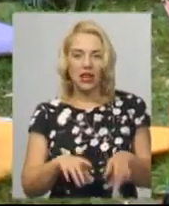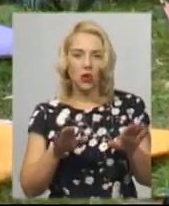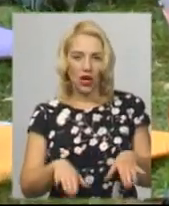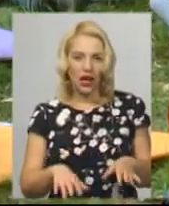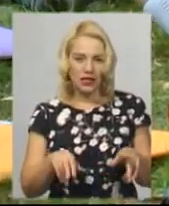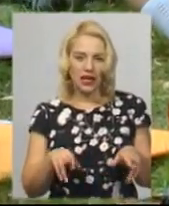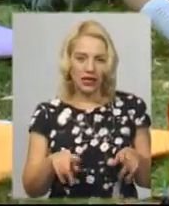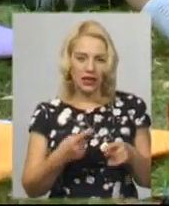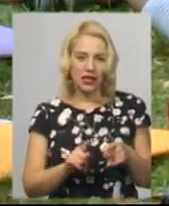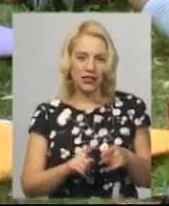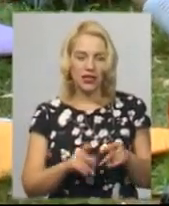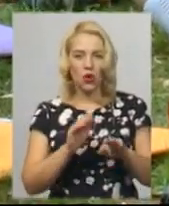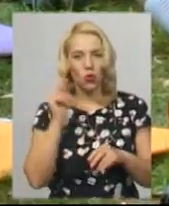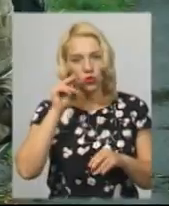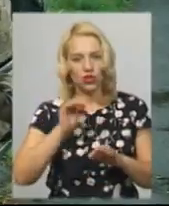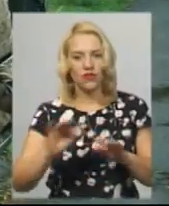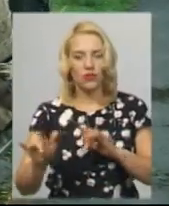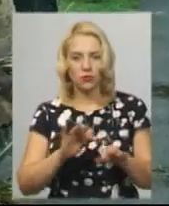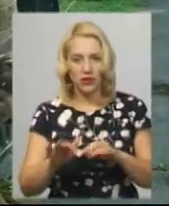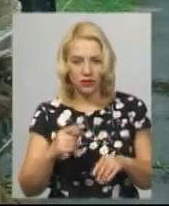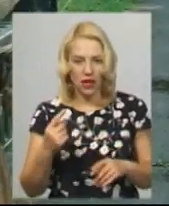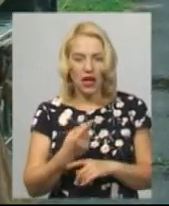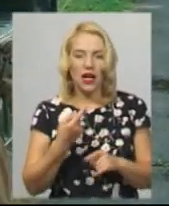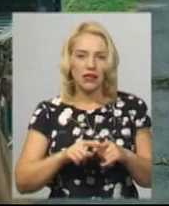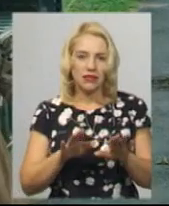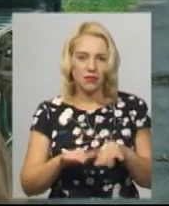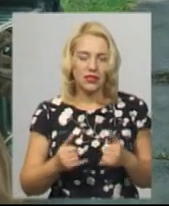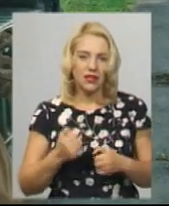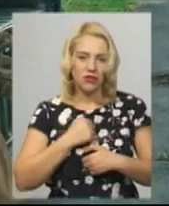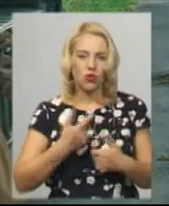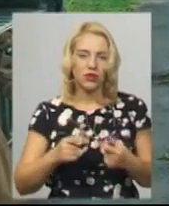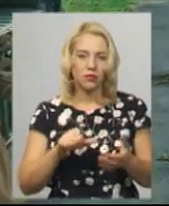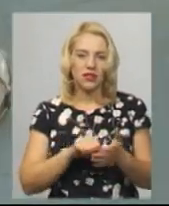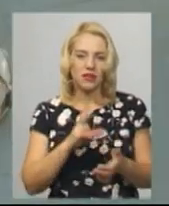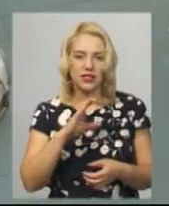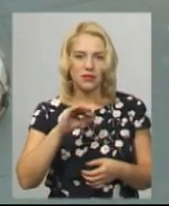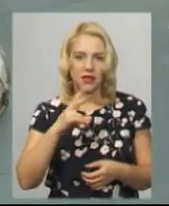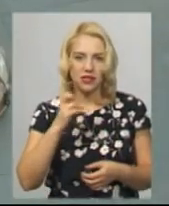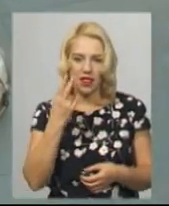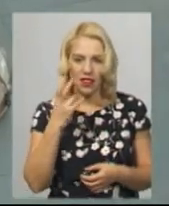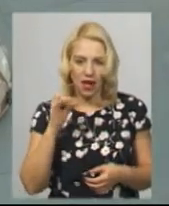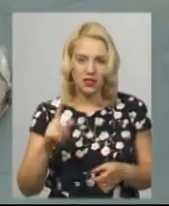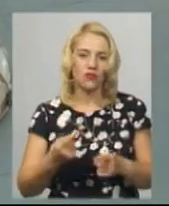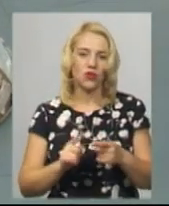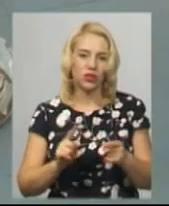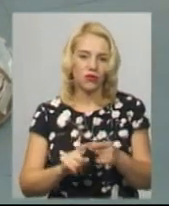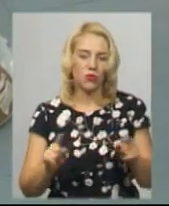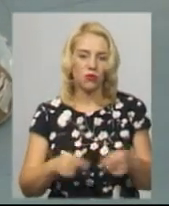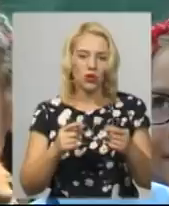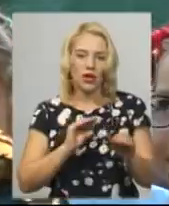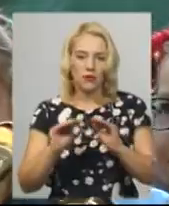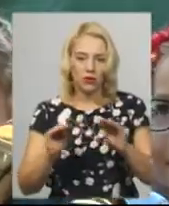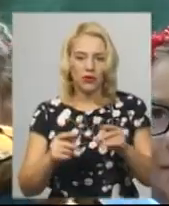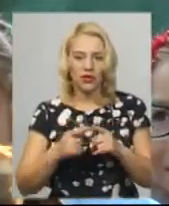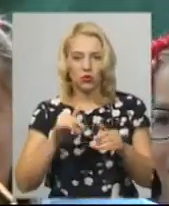Учні молодших класів відпрацьовують перші рухи. А це локація військових, де представники сіл спеціальних операцій демонструють техніку та озброєння. Тут школярі